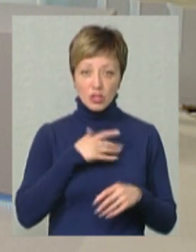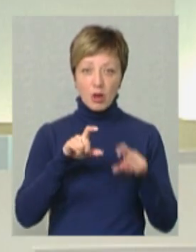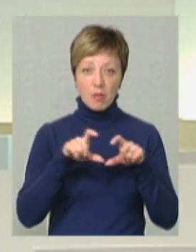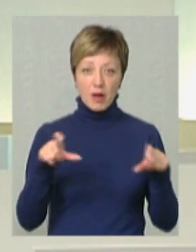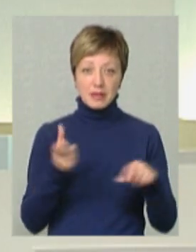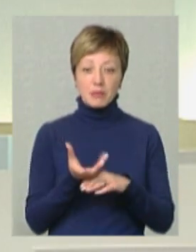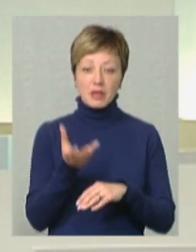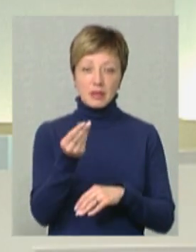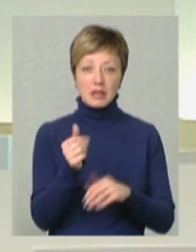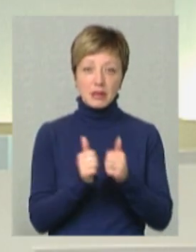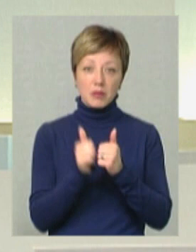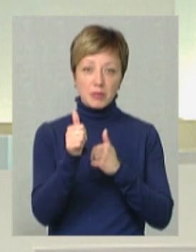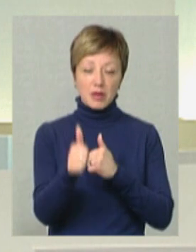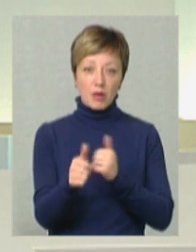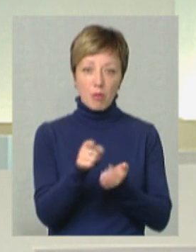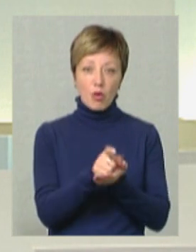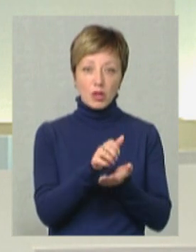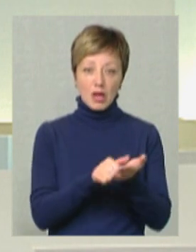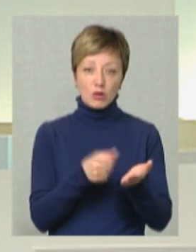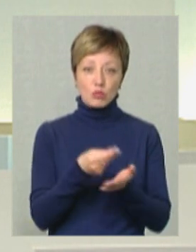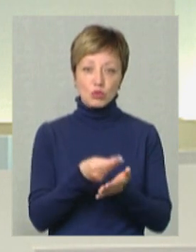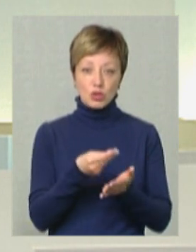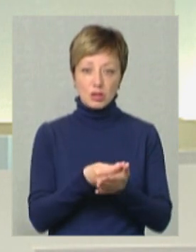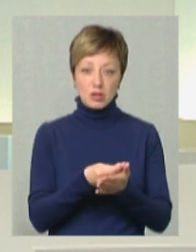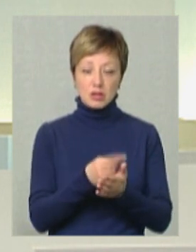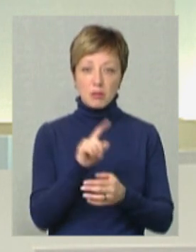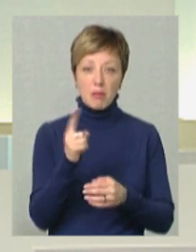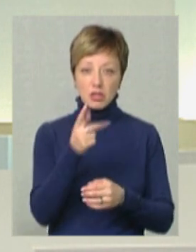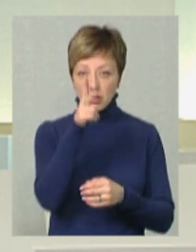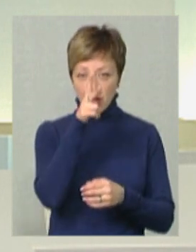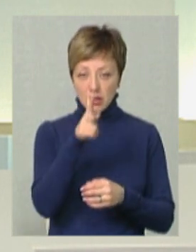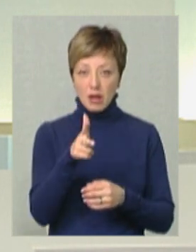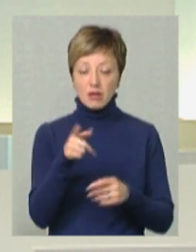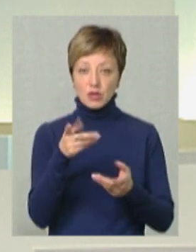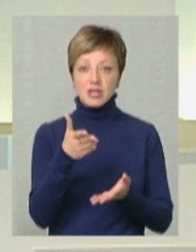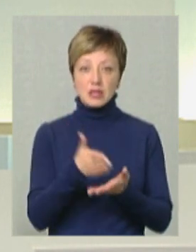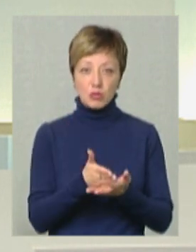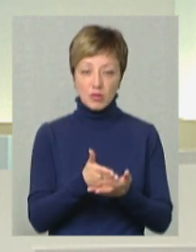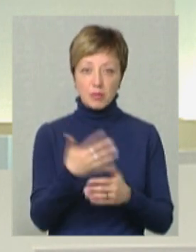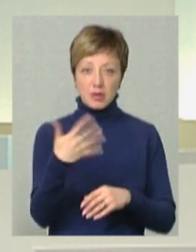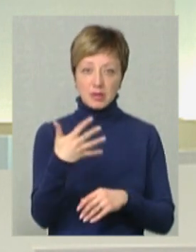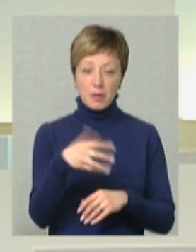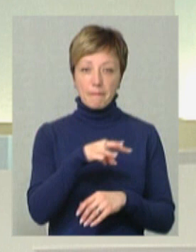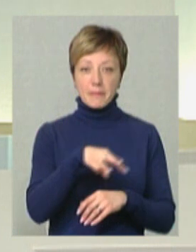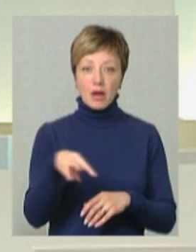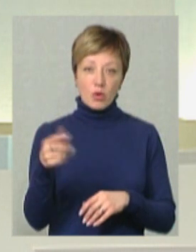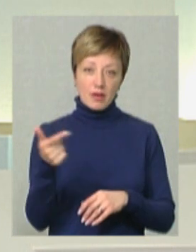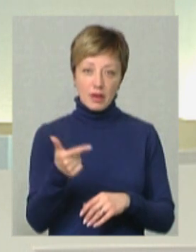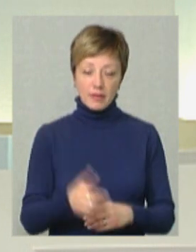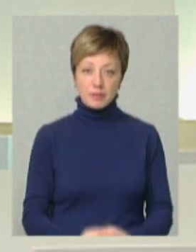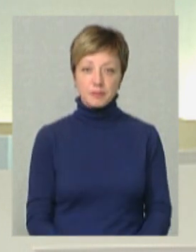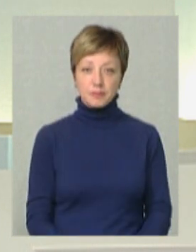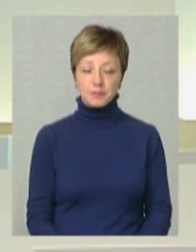авансом податки до бюджету за перший квартал і вони становили 50 мільйонів гривень.